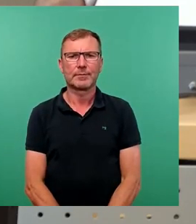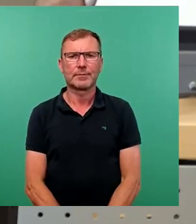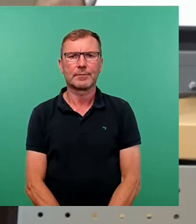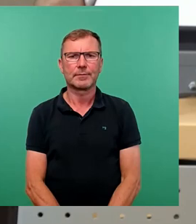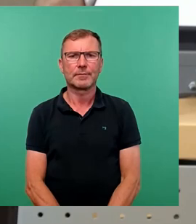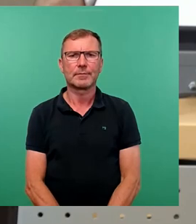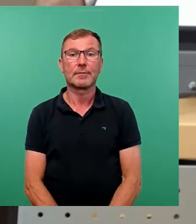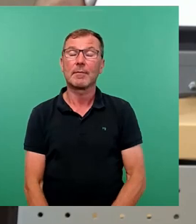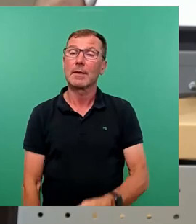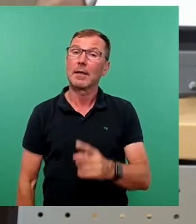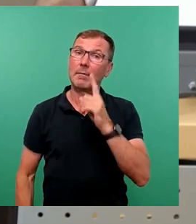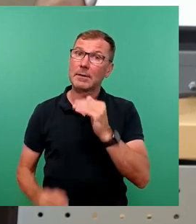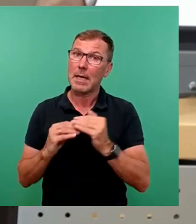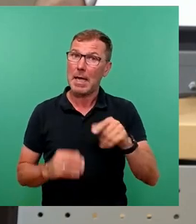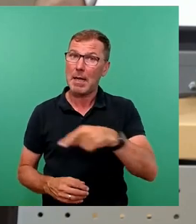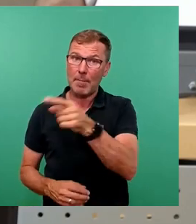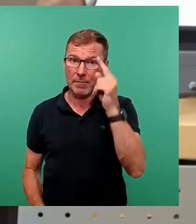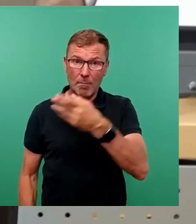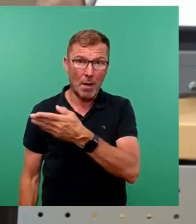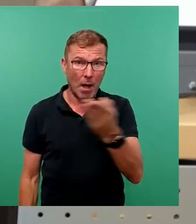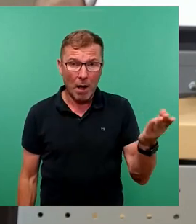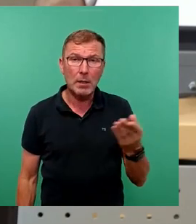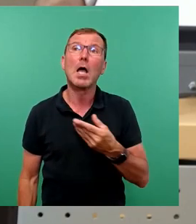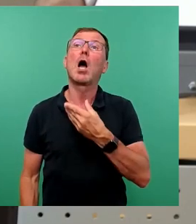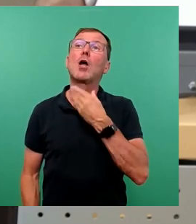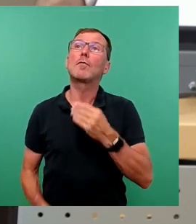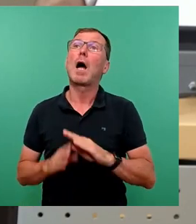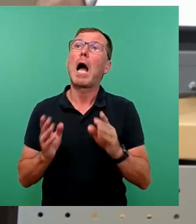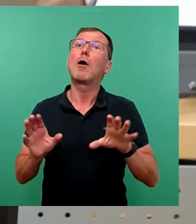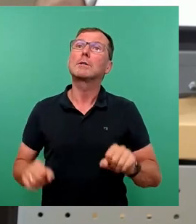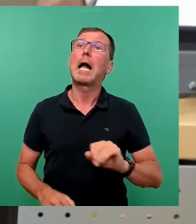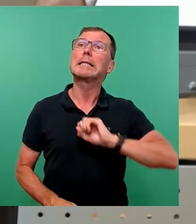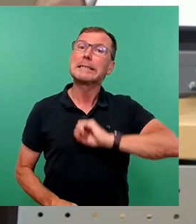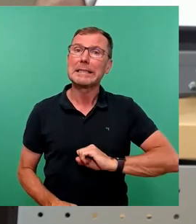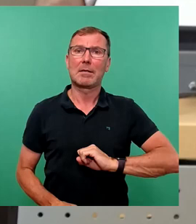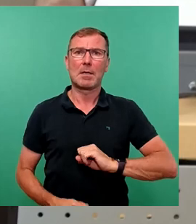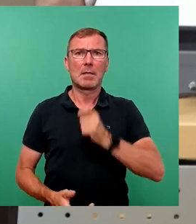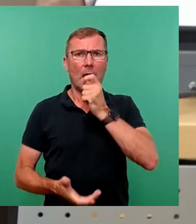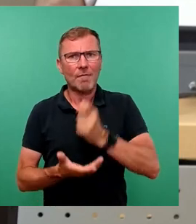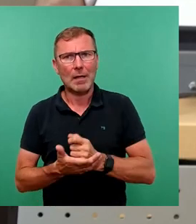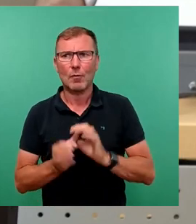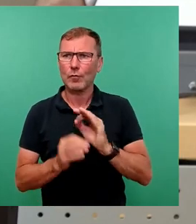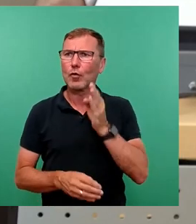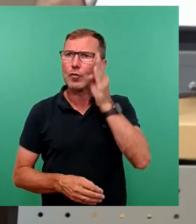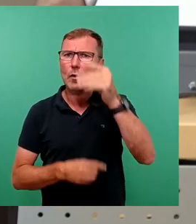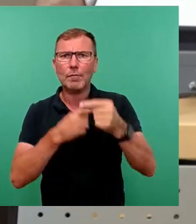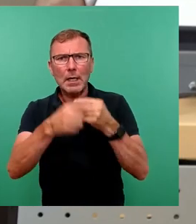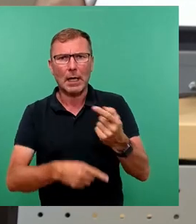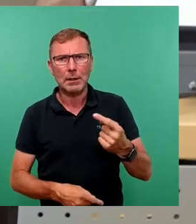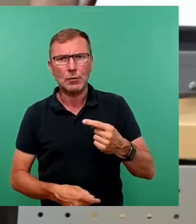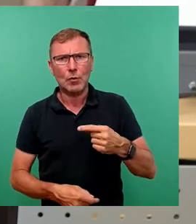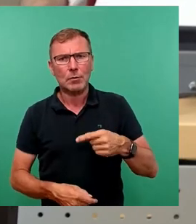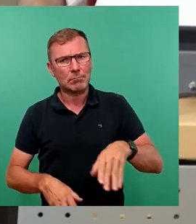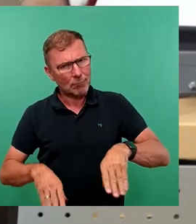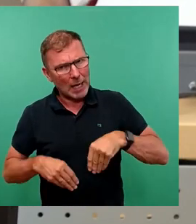Wenn sich die Mehrheit diesen Rates eine notwendige Haushaltsdisziplin und Verantwortung für künftige Generationen auferlegt, werden